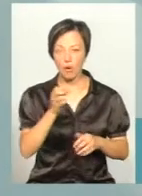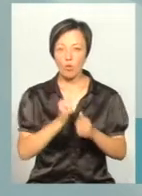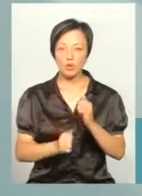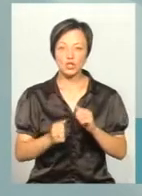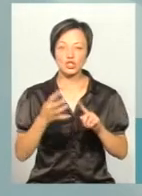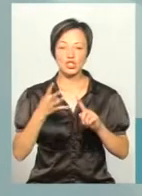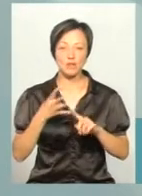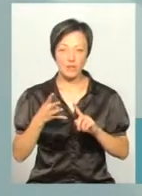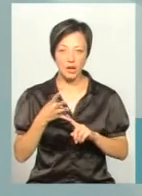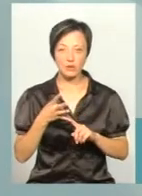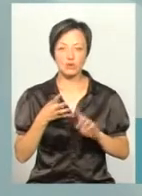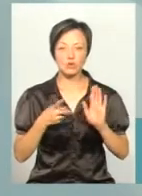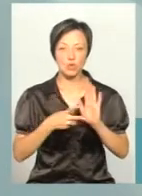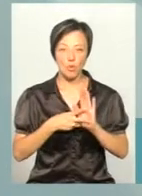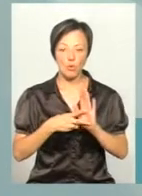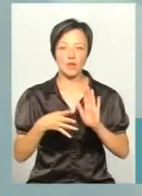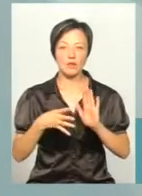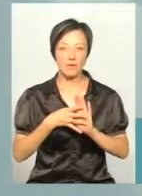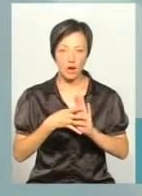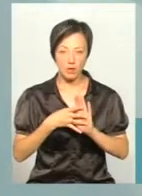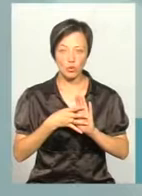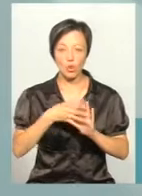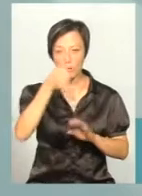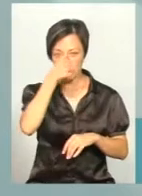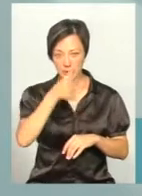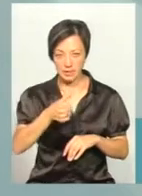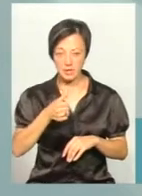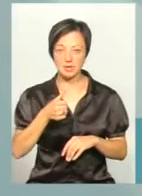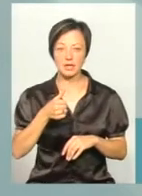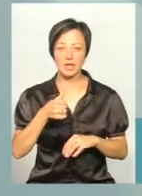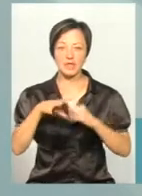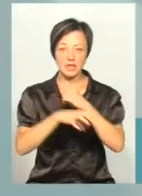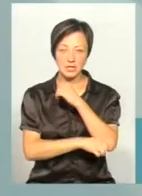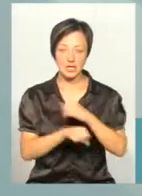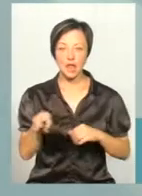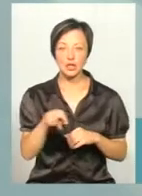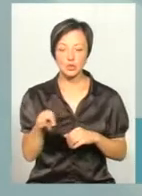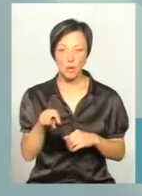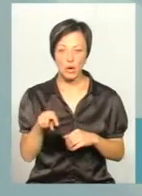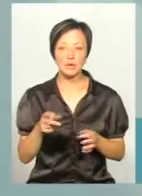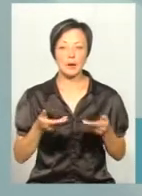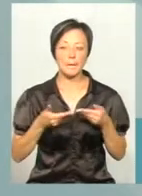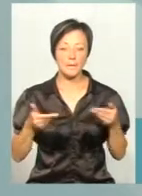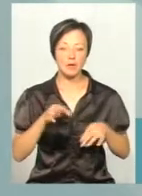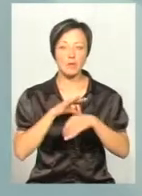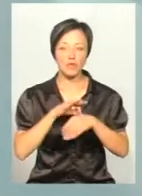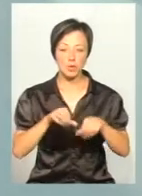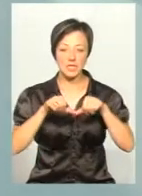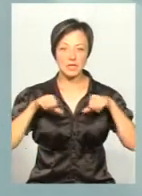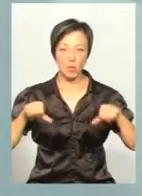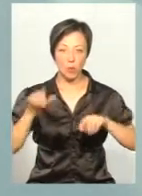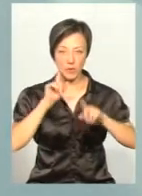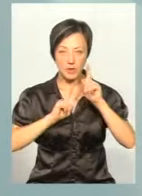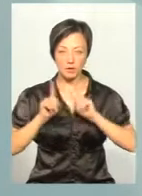4-го, 7-го, 9-го місяця і на кінці листопада ми проводимо засідання